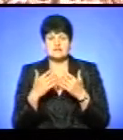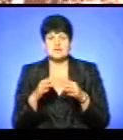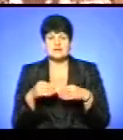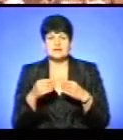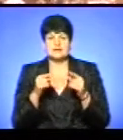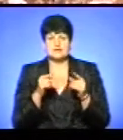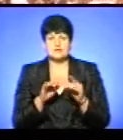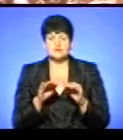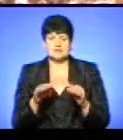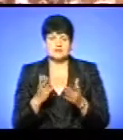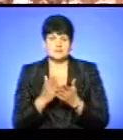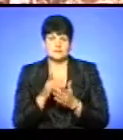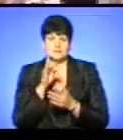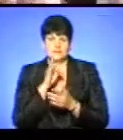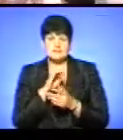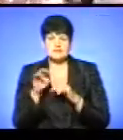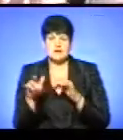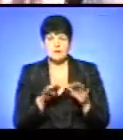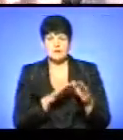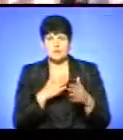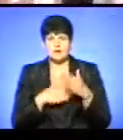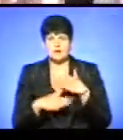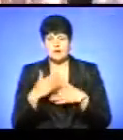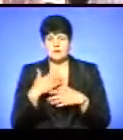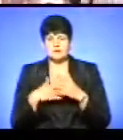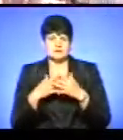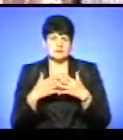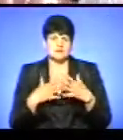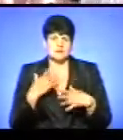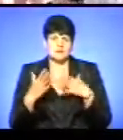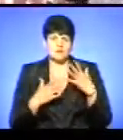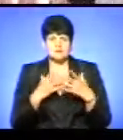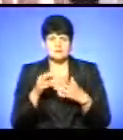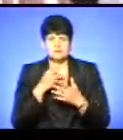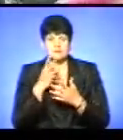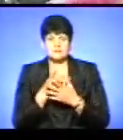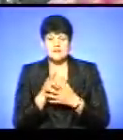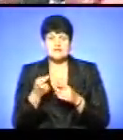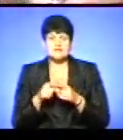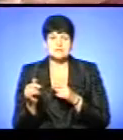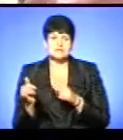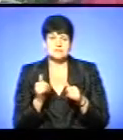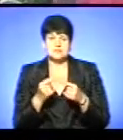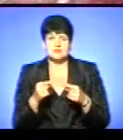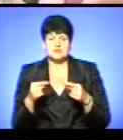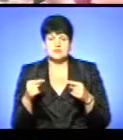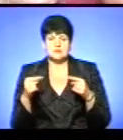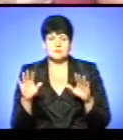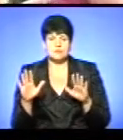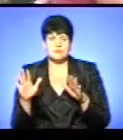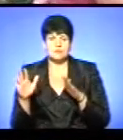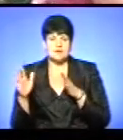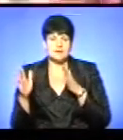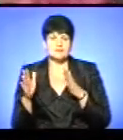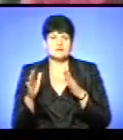що дітям є притаманне, це рух, радість, емоції, все те, що вони виявляли. І це забезпечується різними-різними моментами